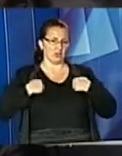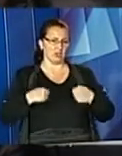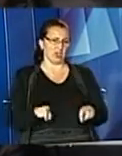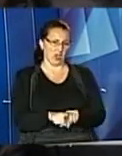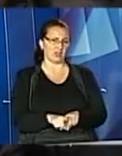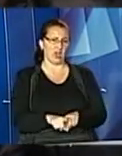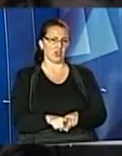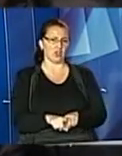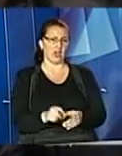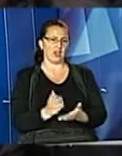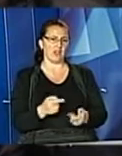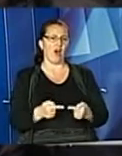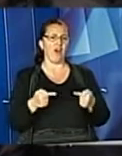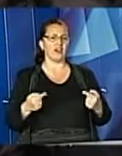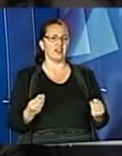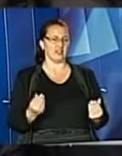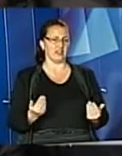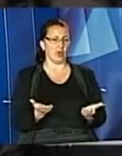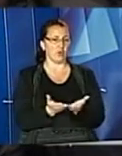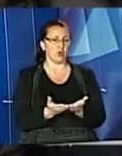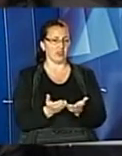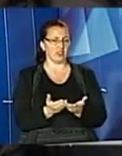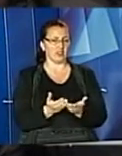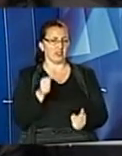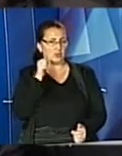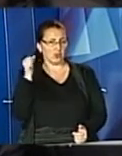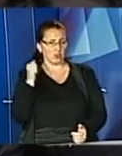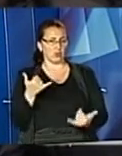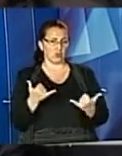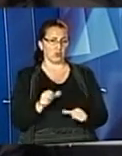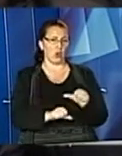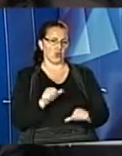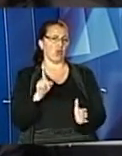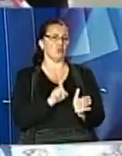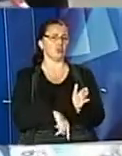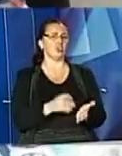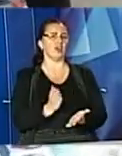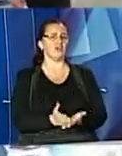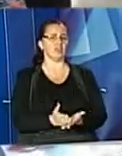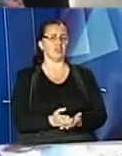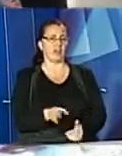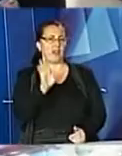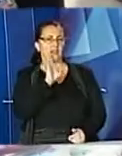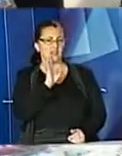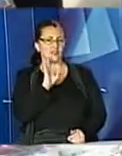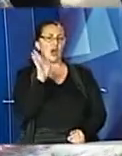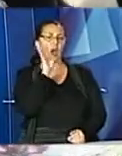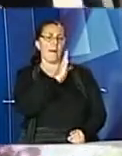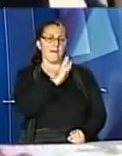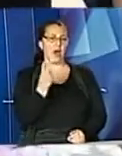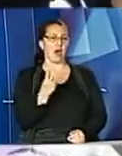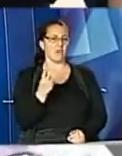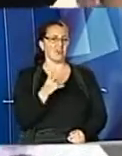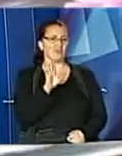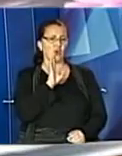також є, в нас різні ціни. От спорівнюємо з минулим роком цього року, нас рюкзаки набагато дешевші є. Наталія – мама двох школярок. Жінка